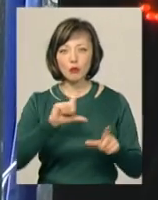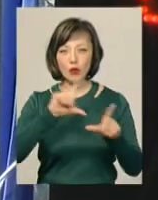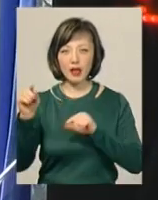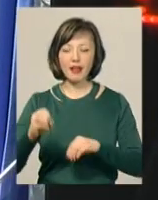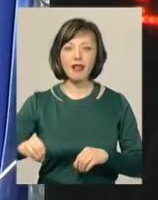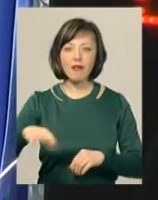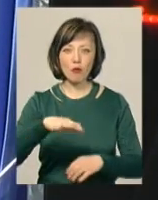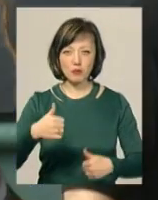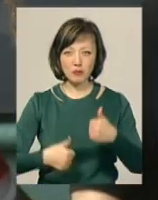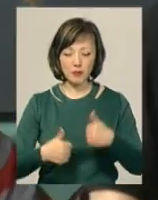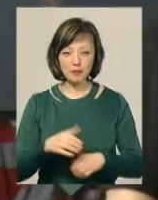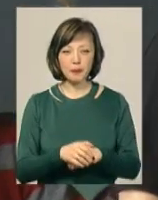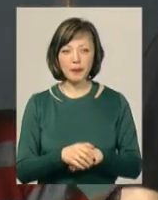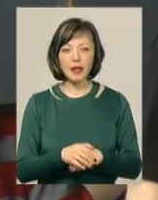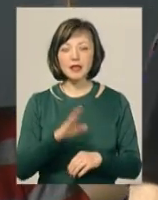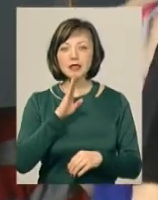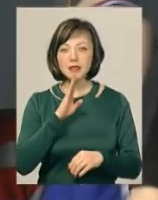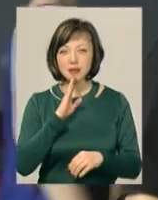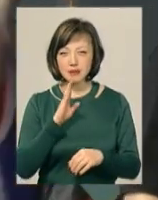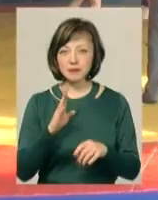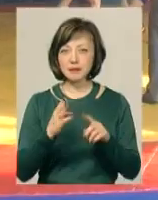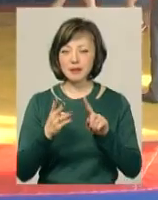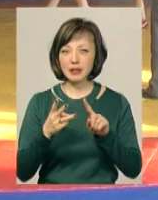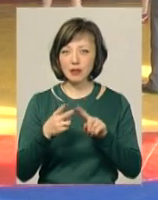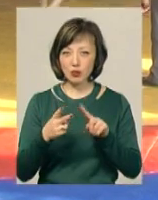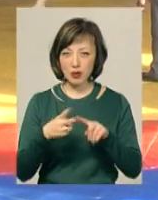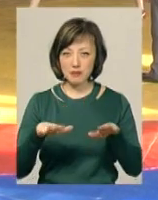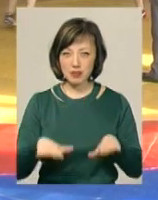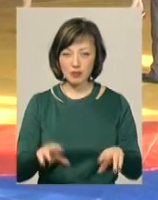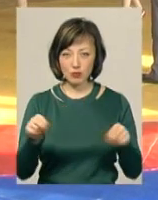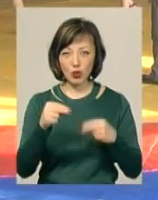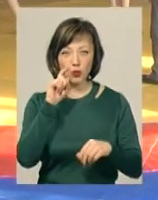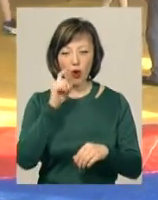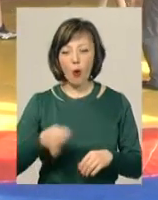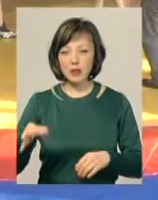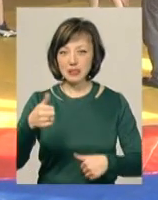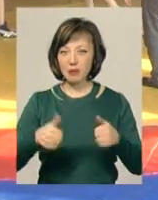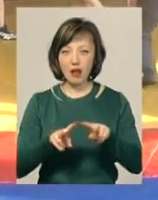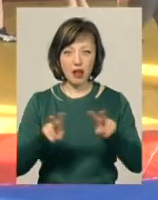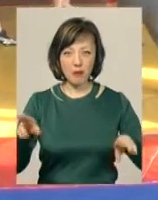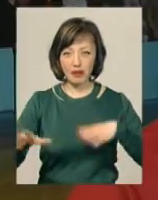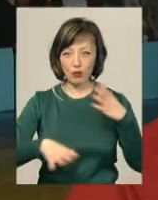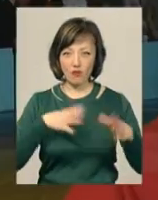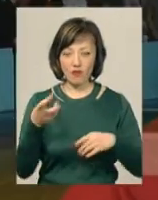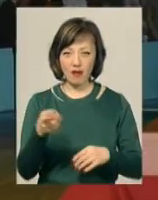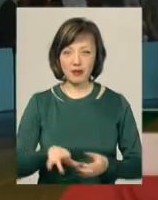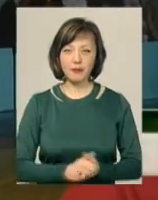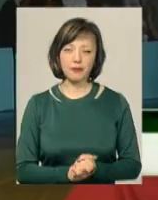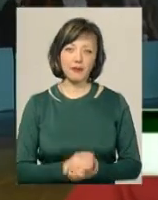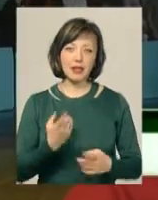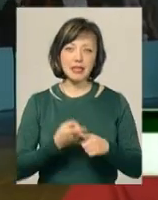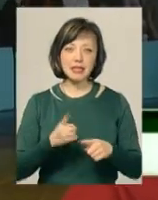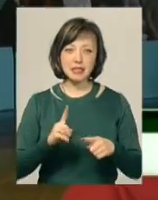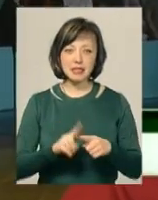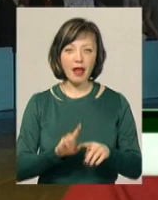Олександра Тарадай з Хмельницького – срібна призерка чемпіонату України. Для неї обласні змагання, як ще одне тренування, каже Борчиня. Це не чемпіонат